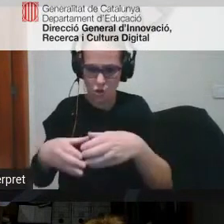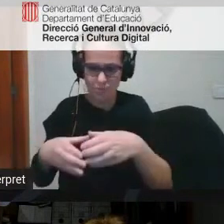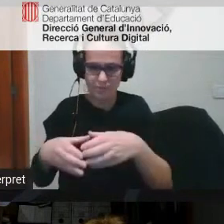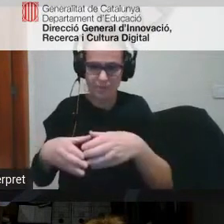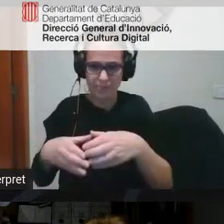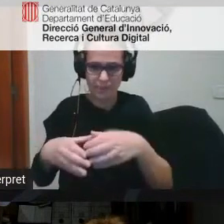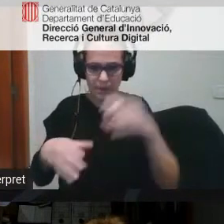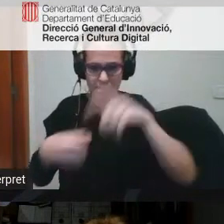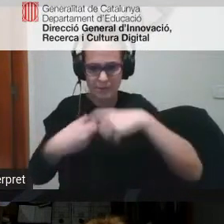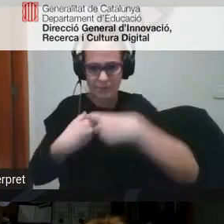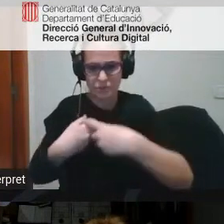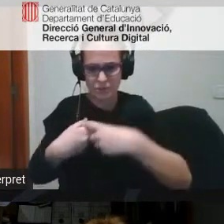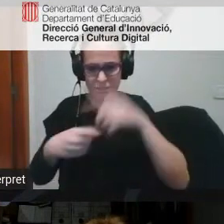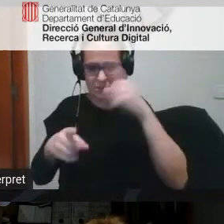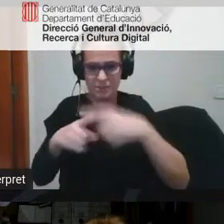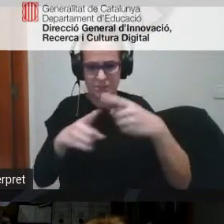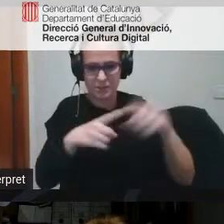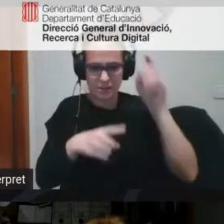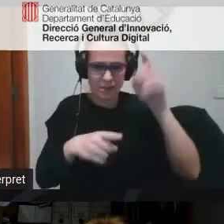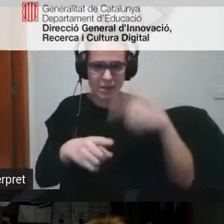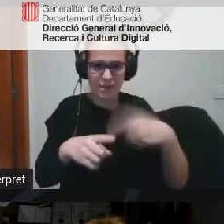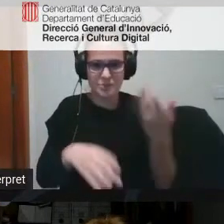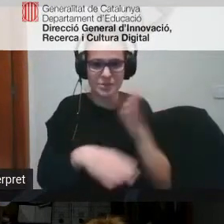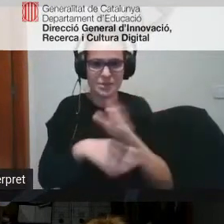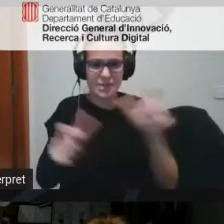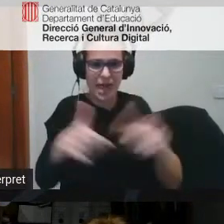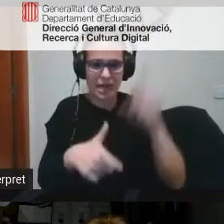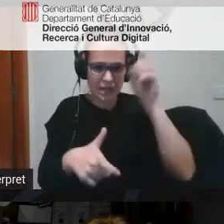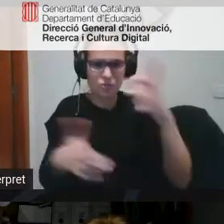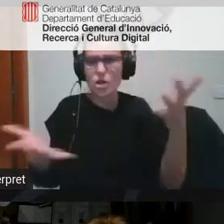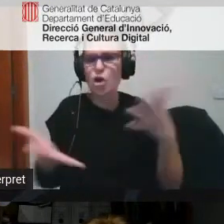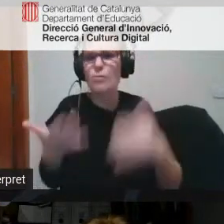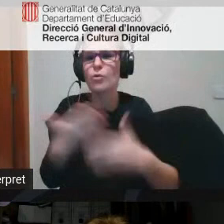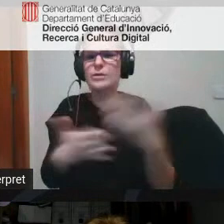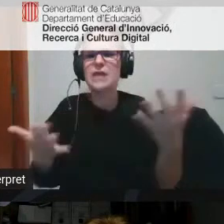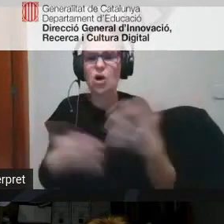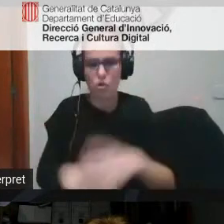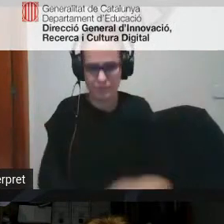diferents persones i després presentar-lo al claustre com ho vau començar això?